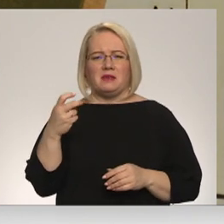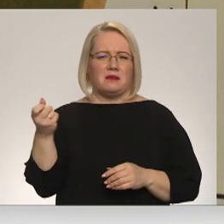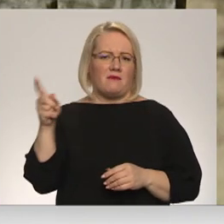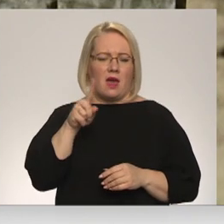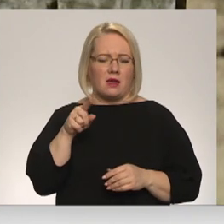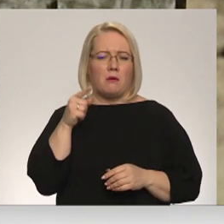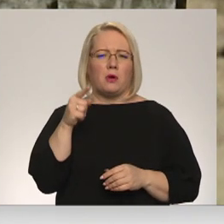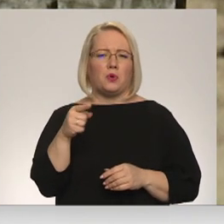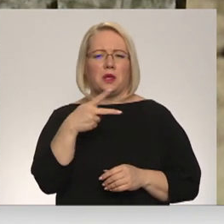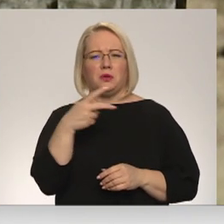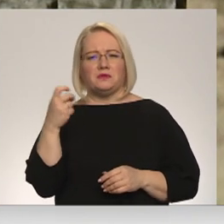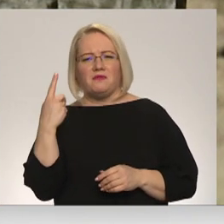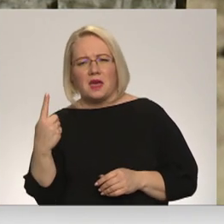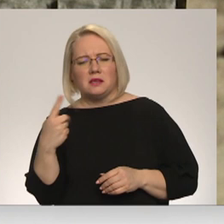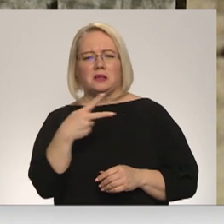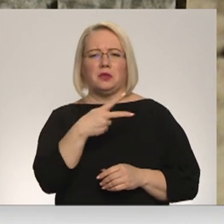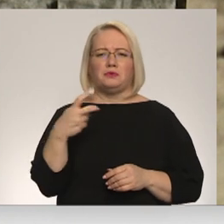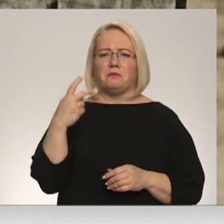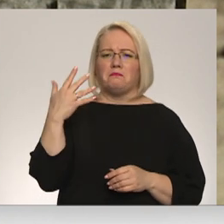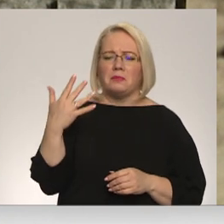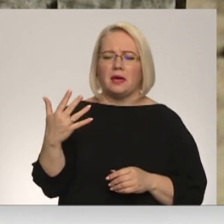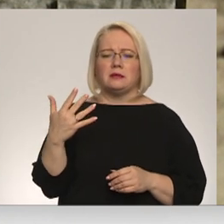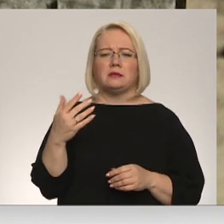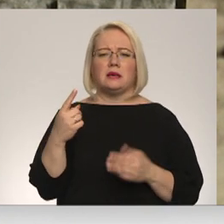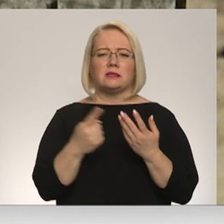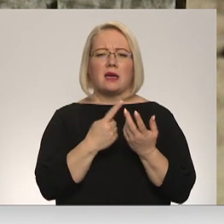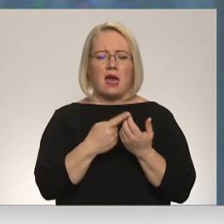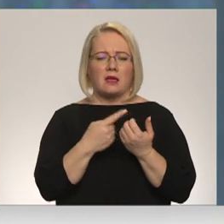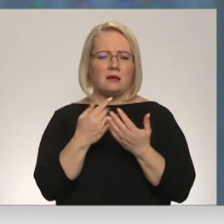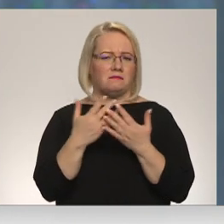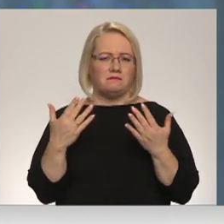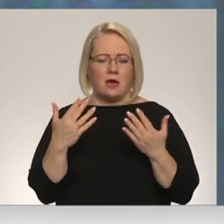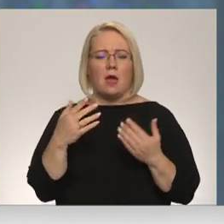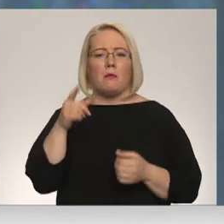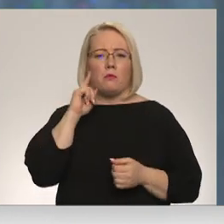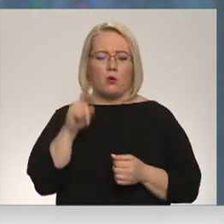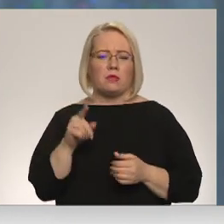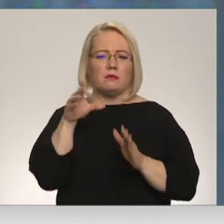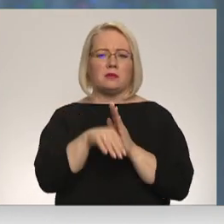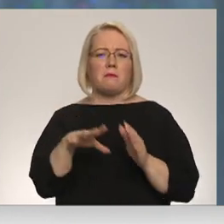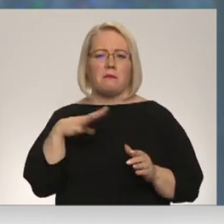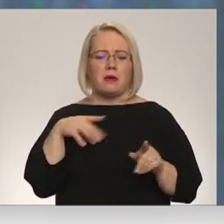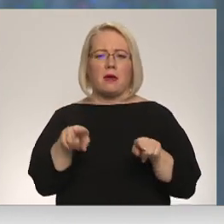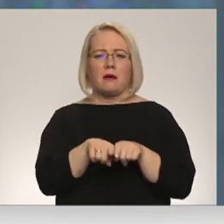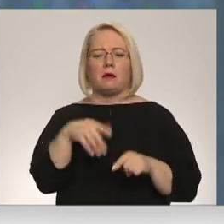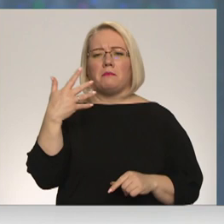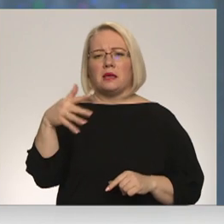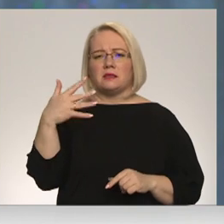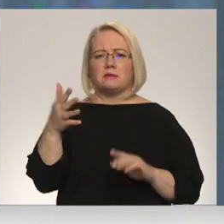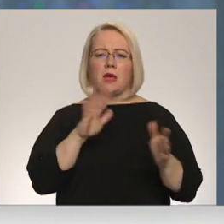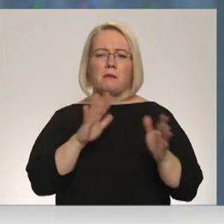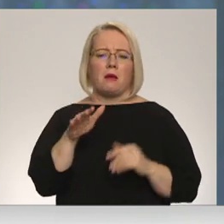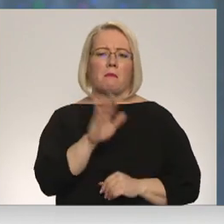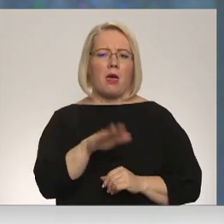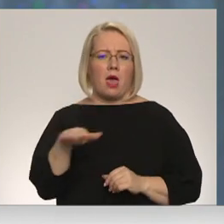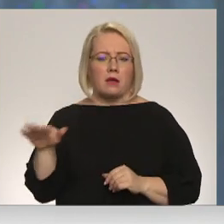tur figurē gan 201, gan 25 skaitļi. Protams, ka viņa vidū bija arī 50, apmēram, vismaz